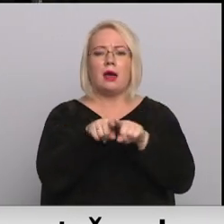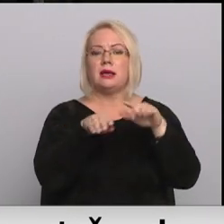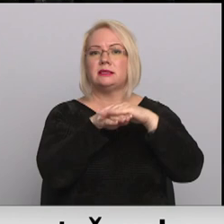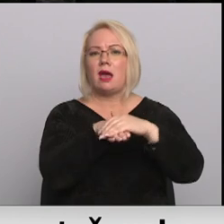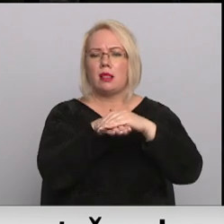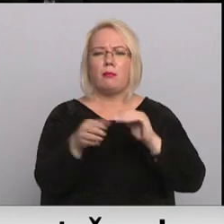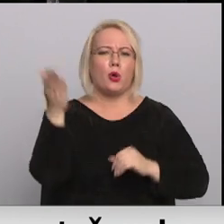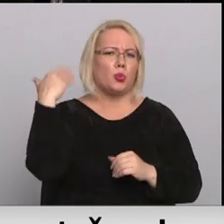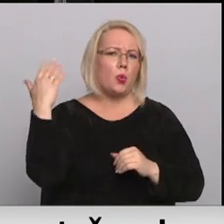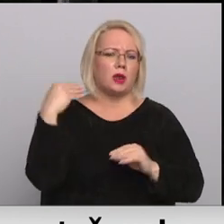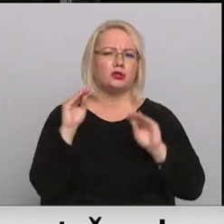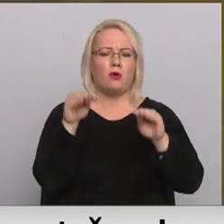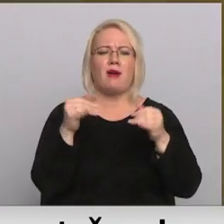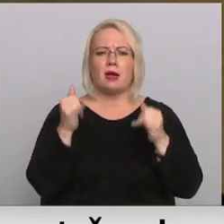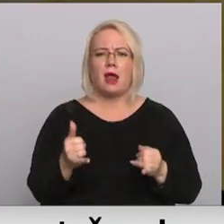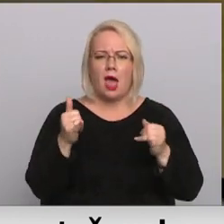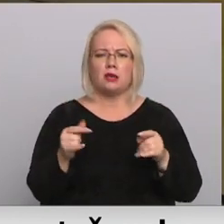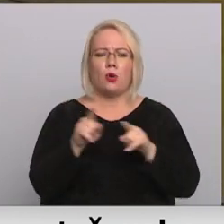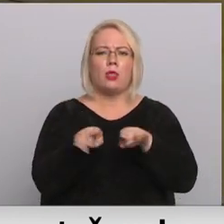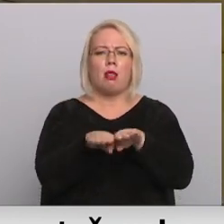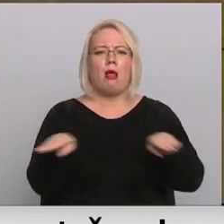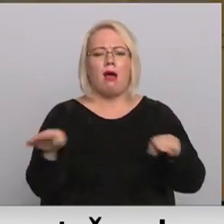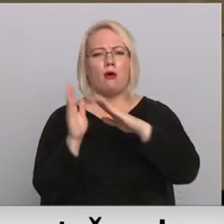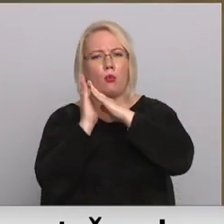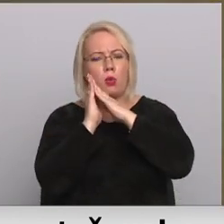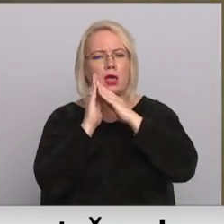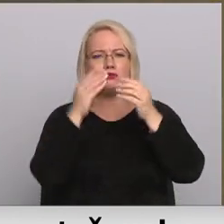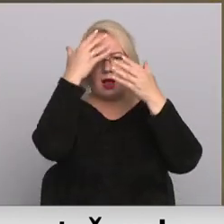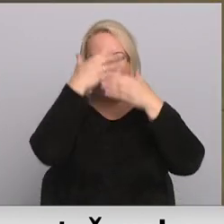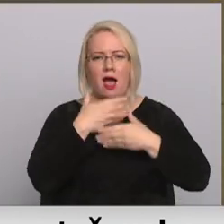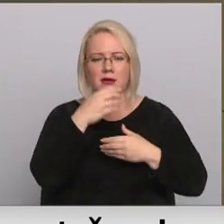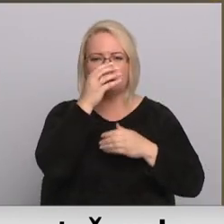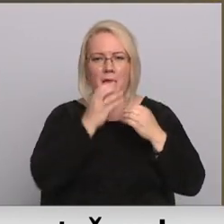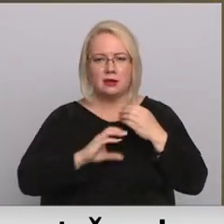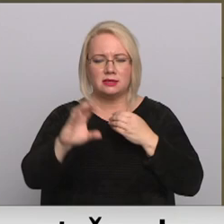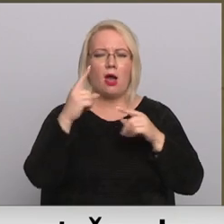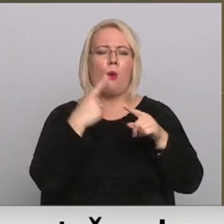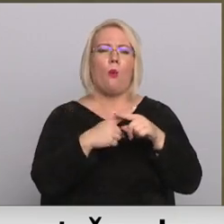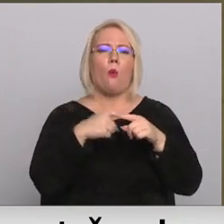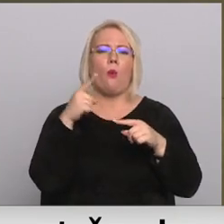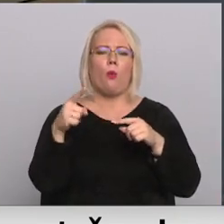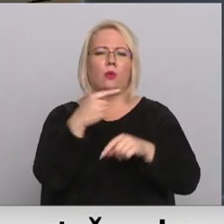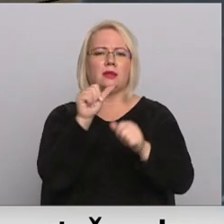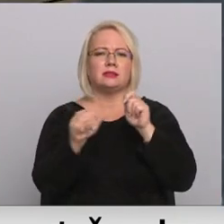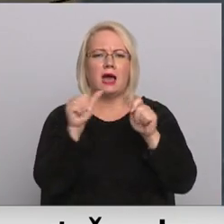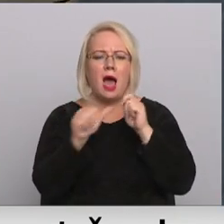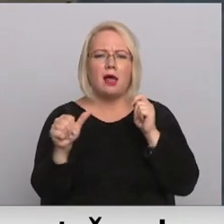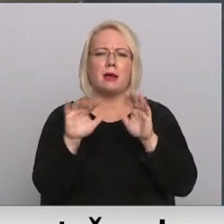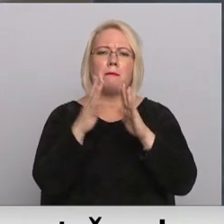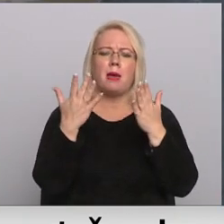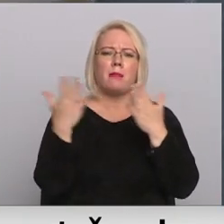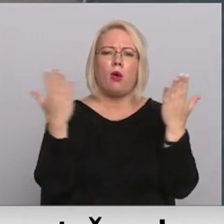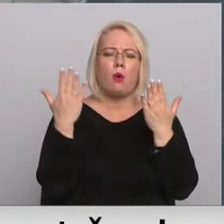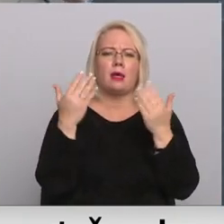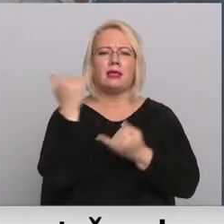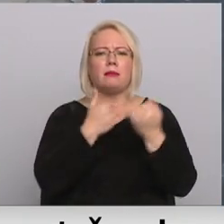šeit savulaik novietotie krēsli un lāviņas gulēšanai, gāzmaskas medikamenti un instrukcijas rīcībai bombardēšanas vai ķīmiskā